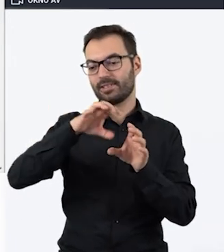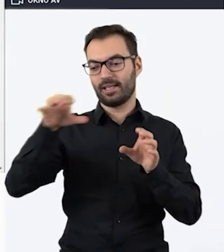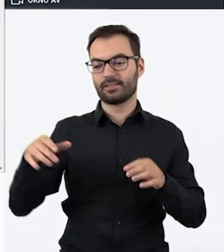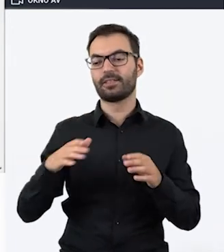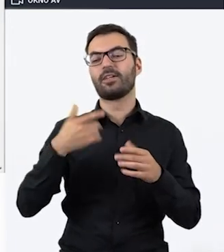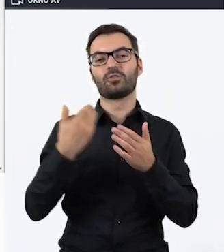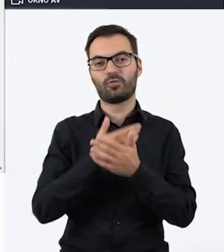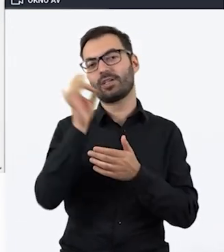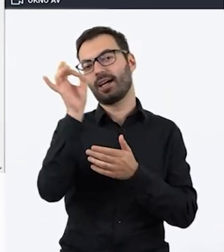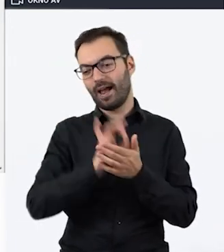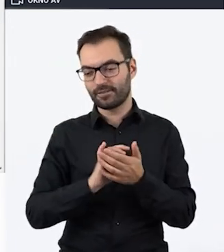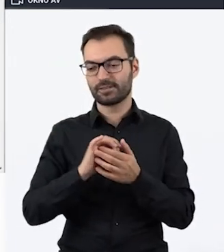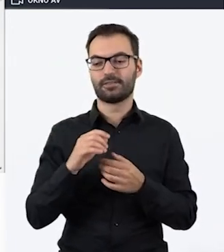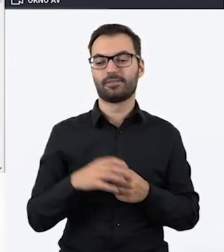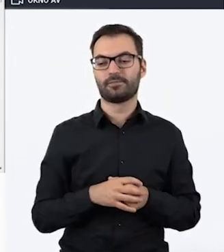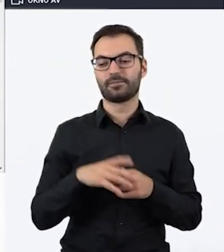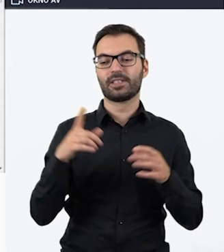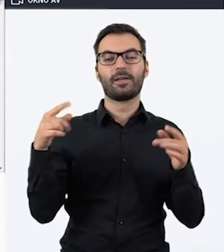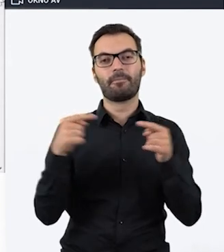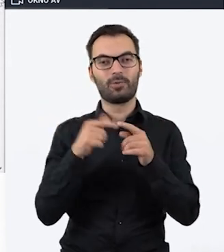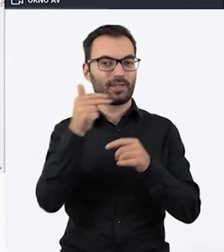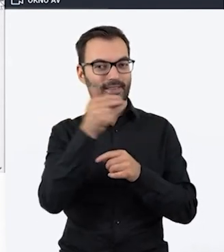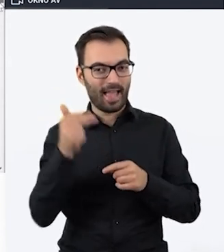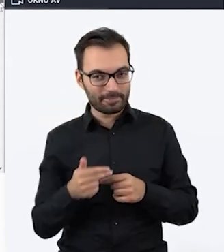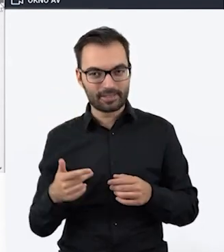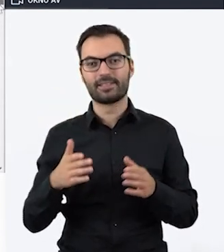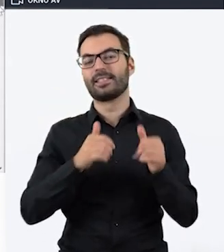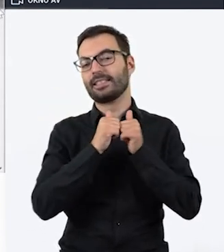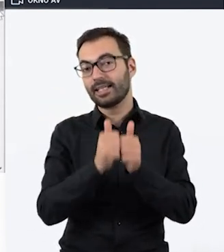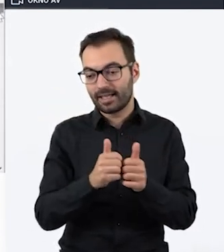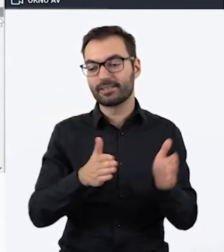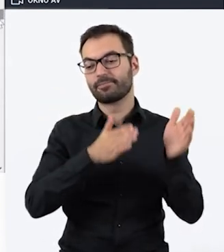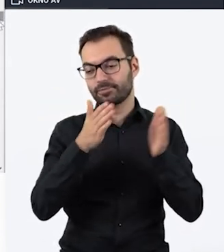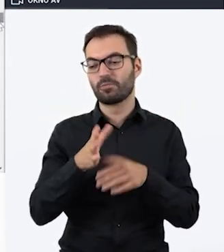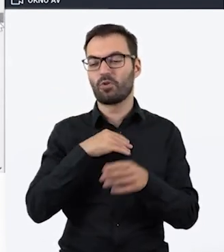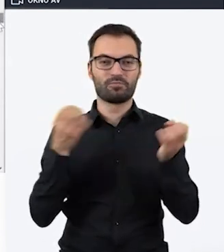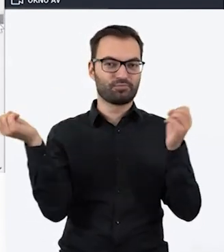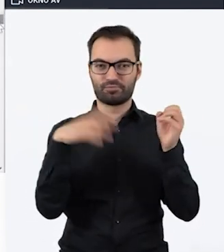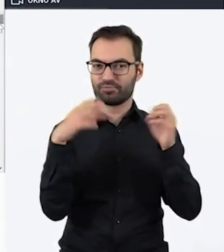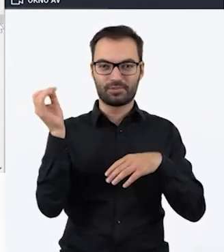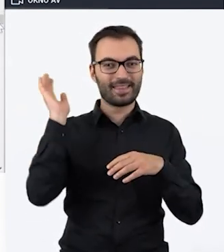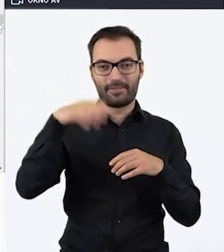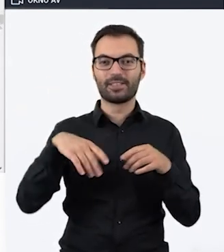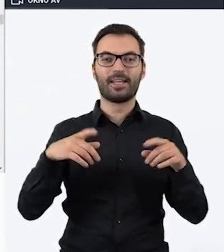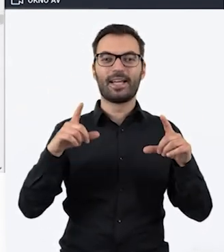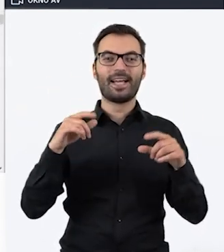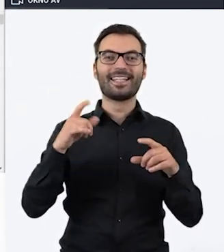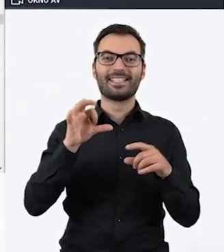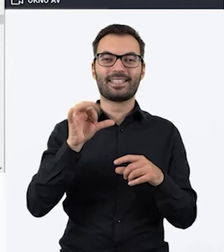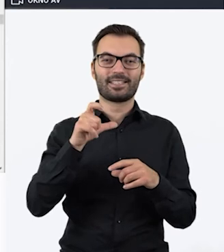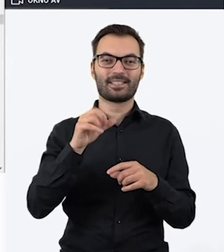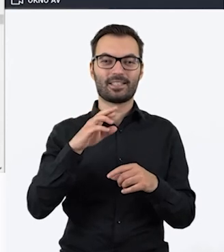grafiki, takie interesujące, związane z tematem. Kolejne zadania. Można wrzucać nawet screeny właśnie z tych